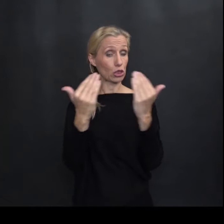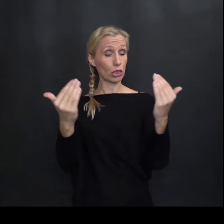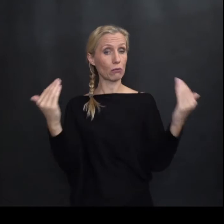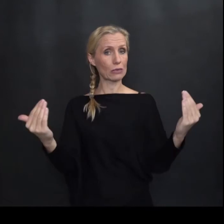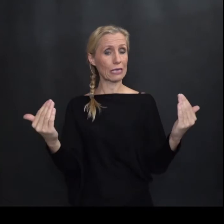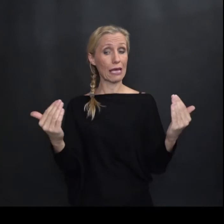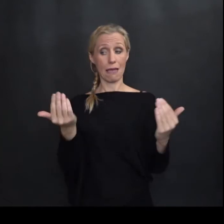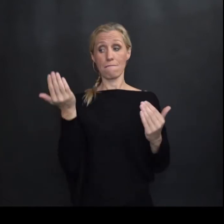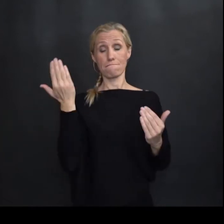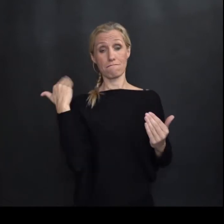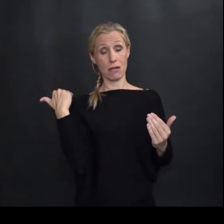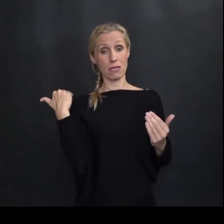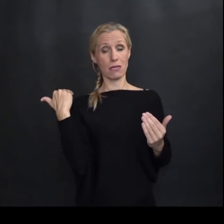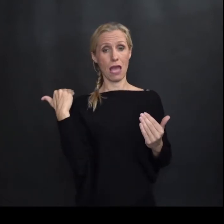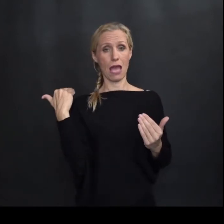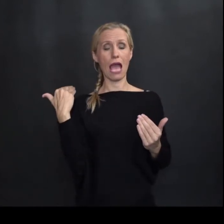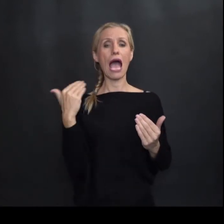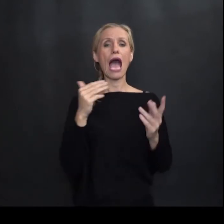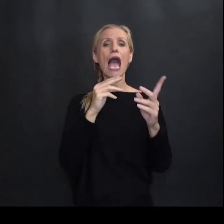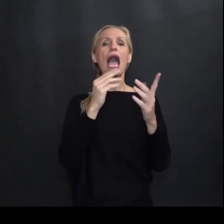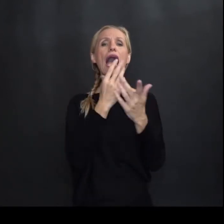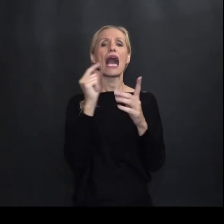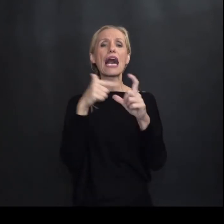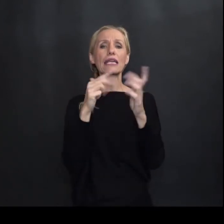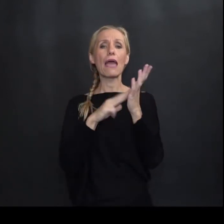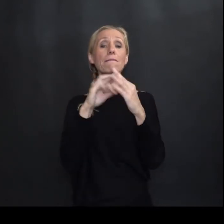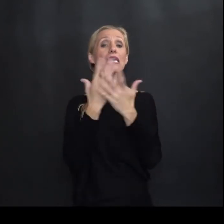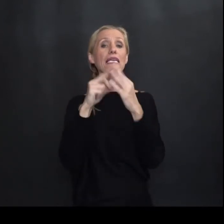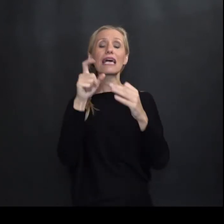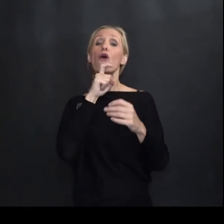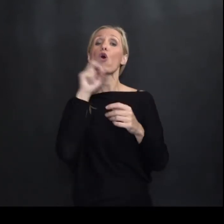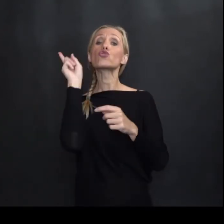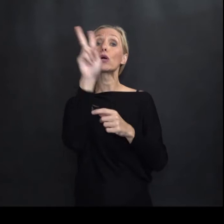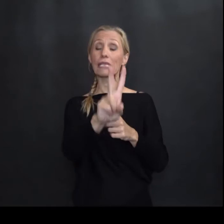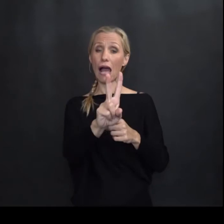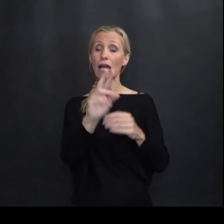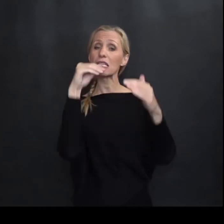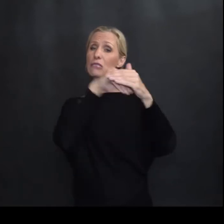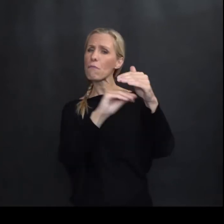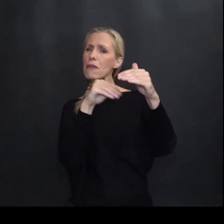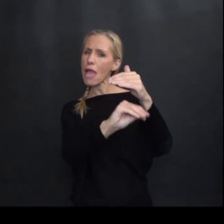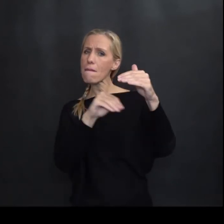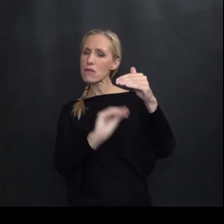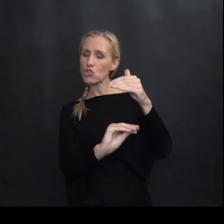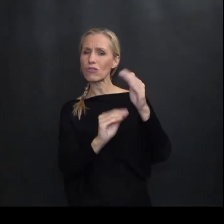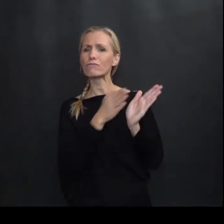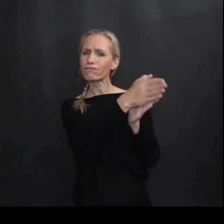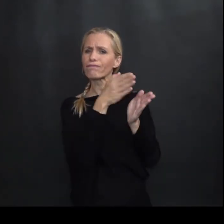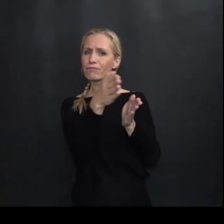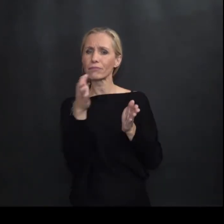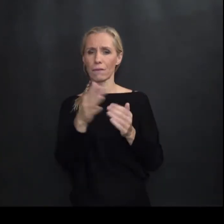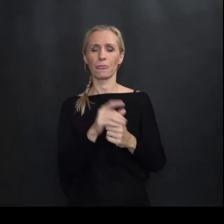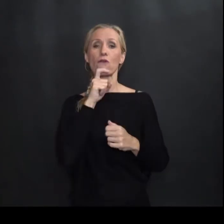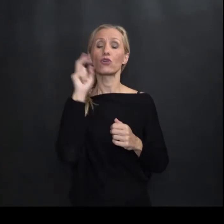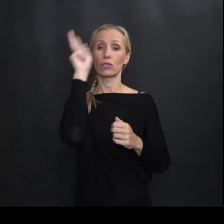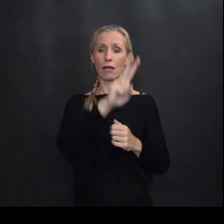tehničkog muzeja Se nalazila Remiza I to remiza Konjskog traumaja Znači spremište Konjskog traumaja